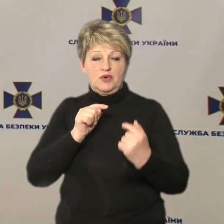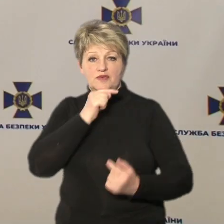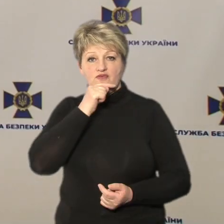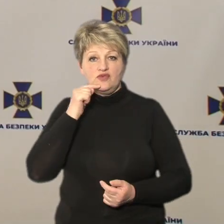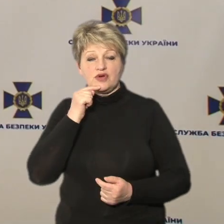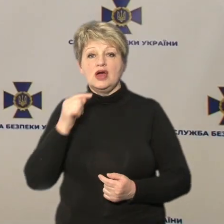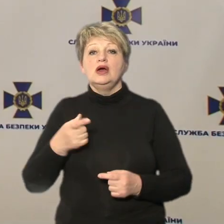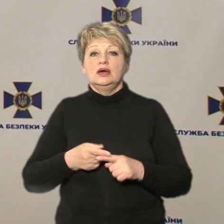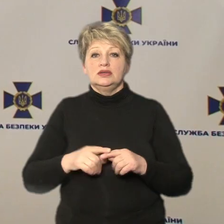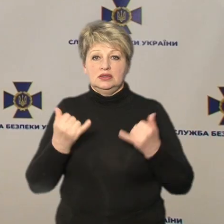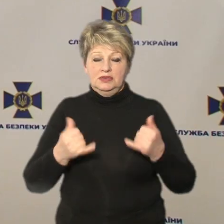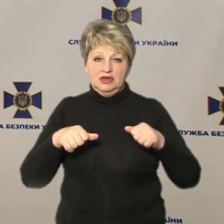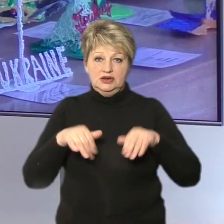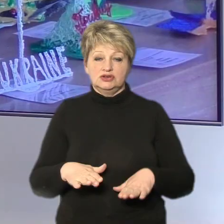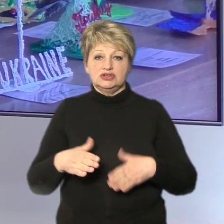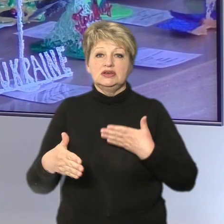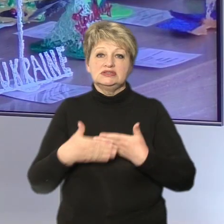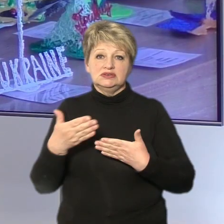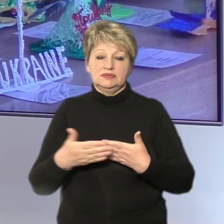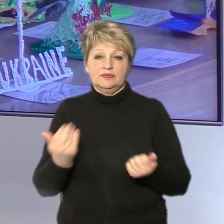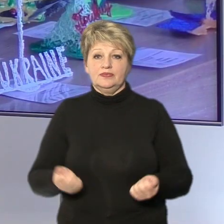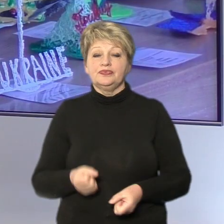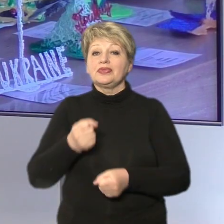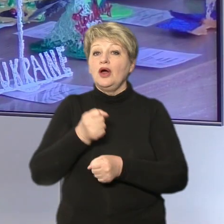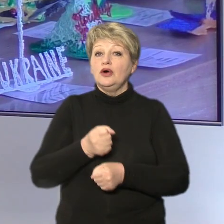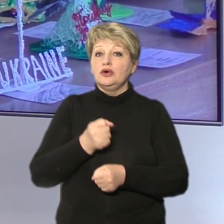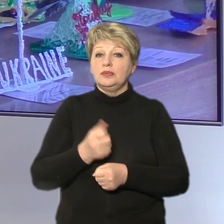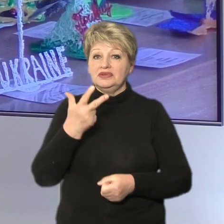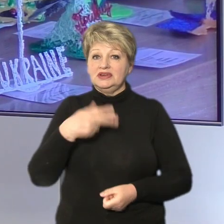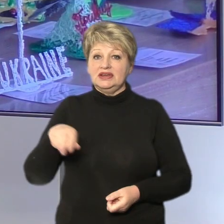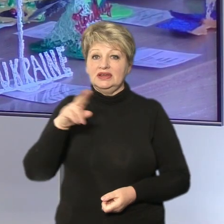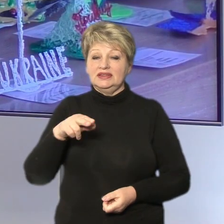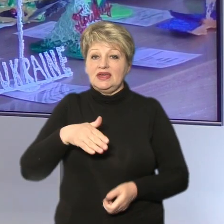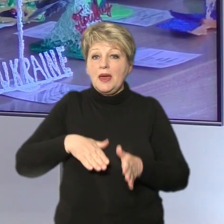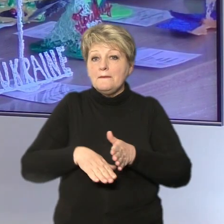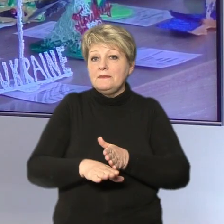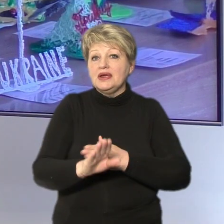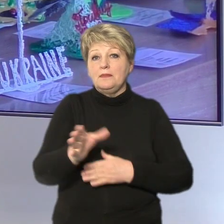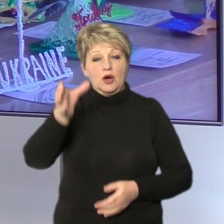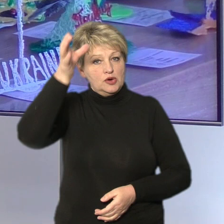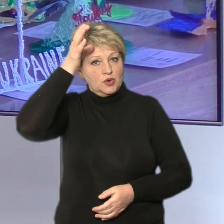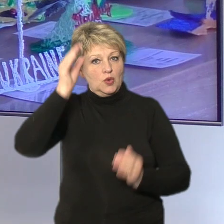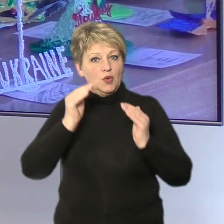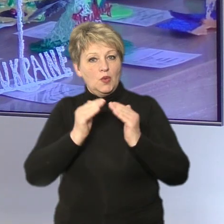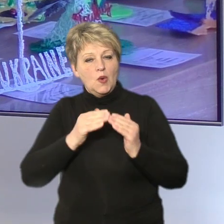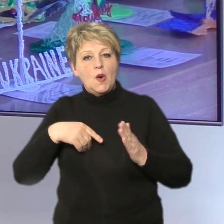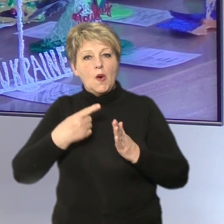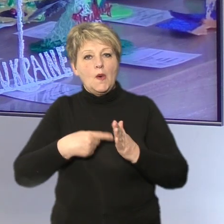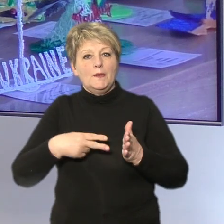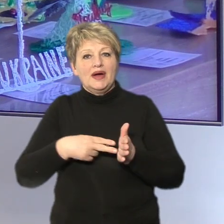обраняємо міри запобіжного заходу. Роботу 3D-принтера «Розумного будинку» та генератора